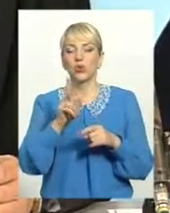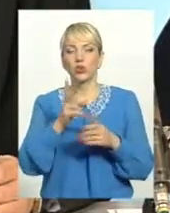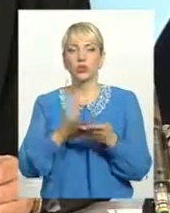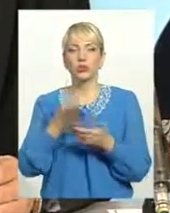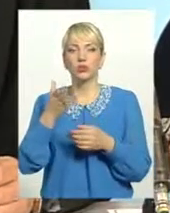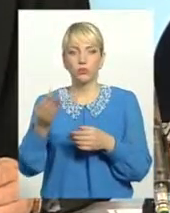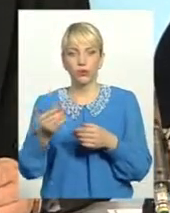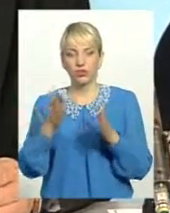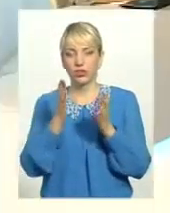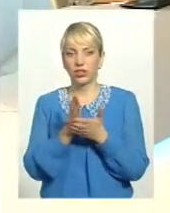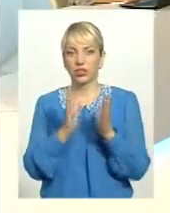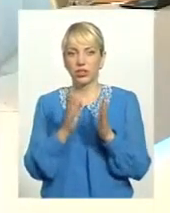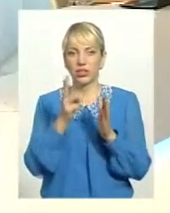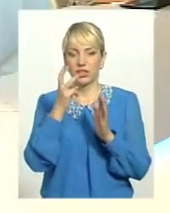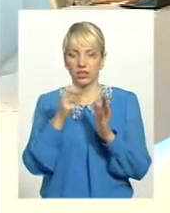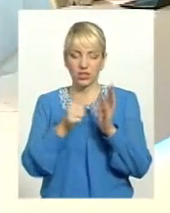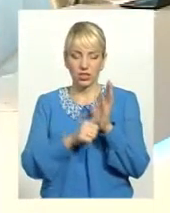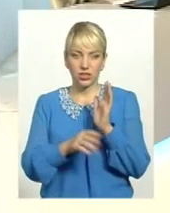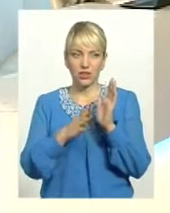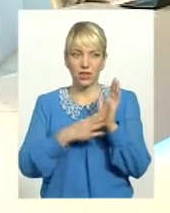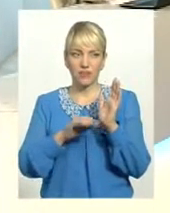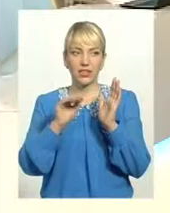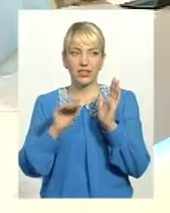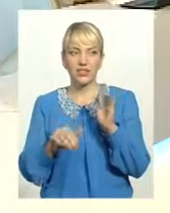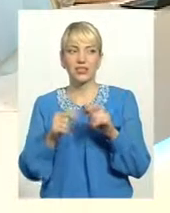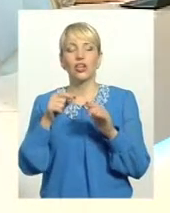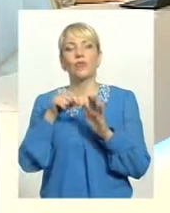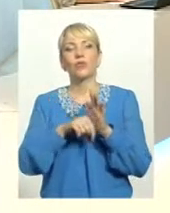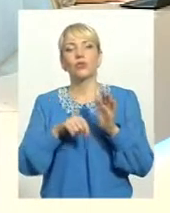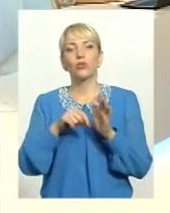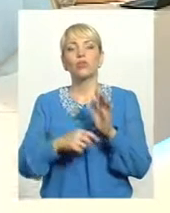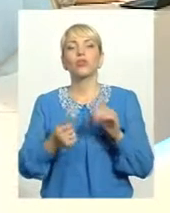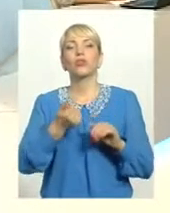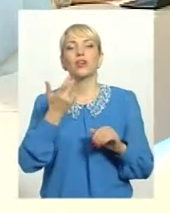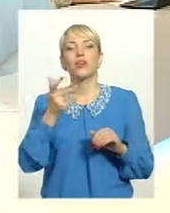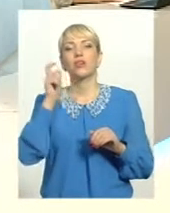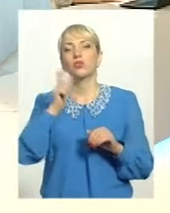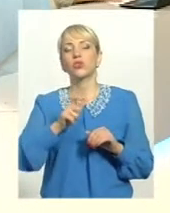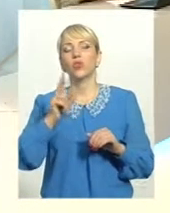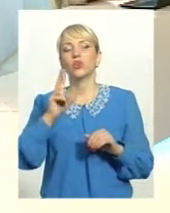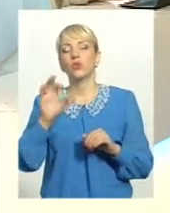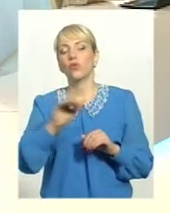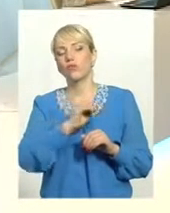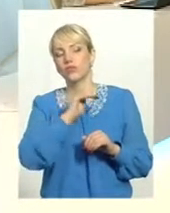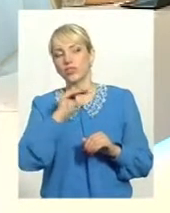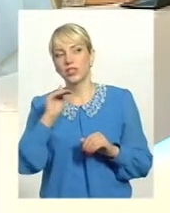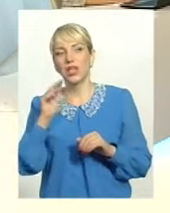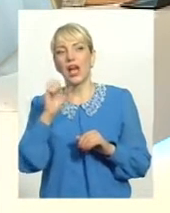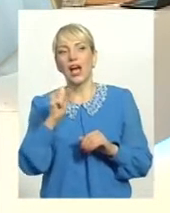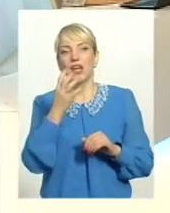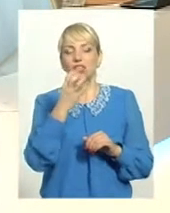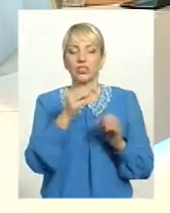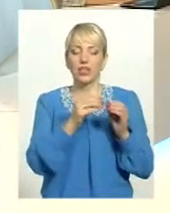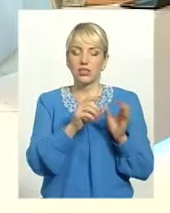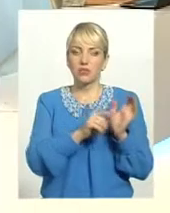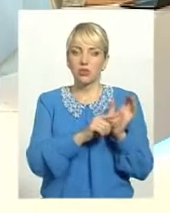сплачують, є тільки 369 тисяч. Тобто кількість людей, які офіційно... А 410 тисяч пенсіонерів.